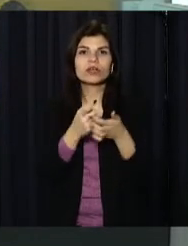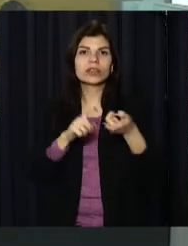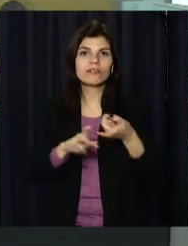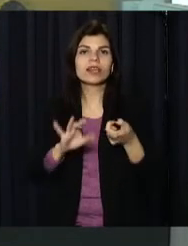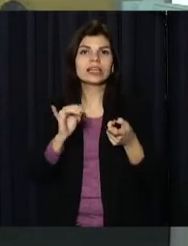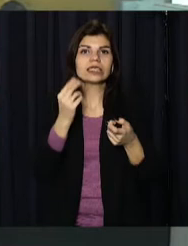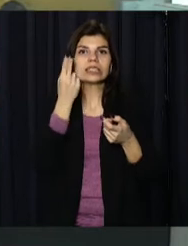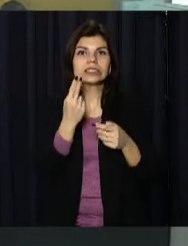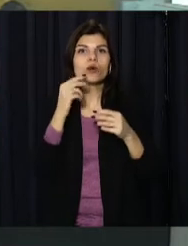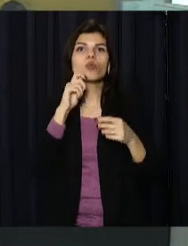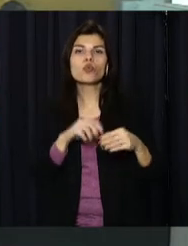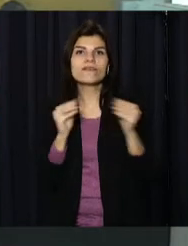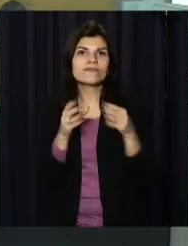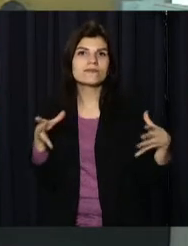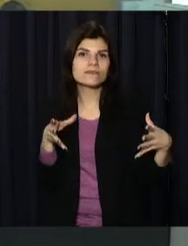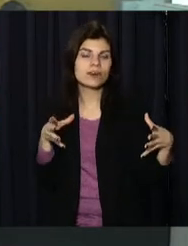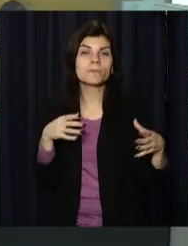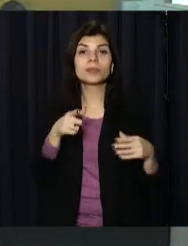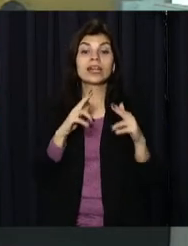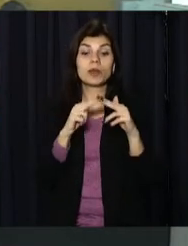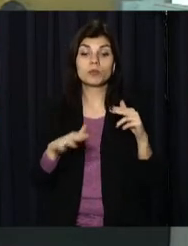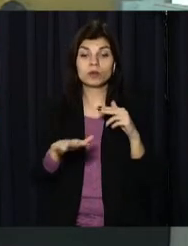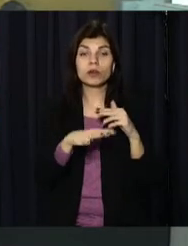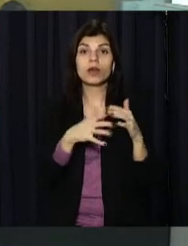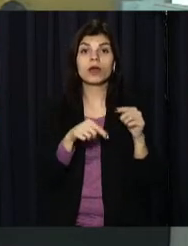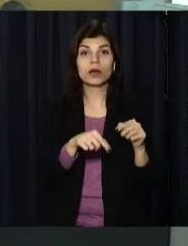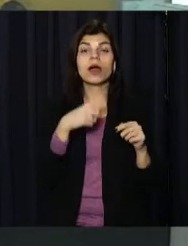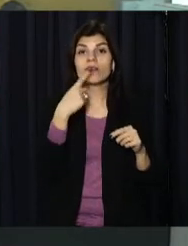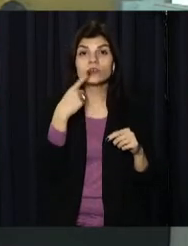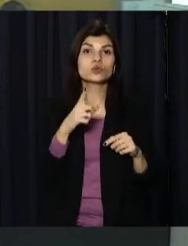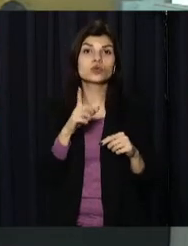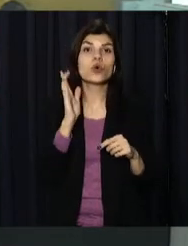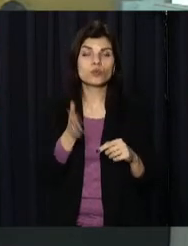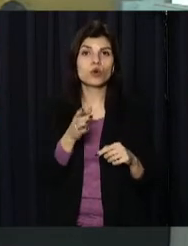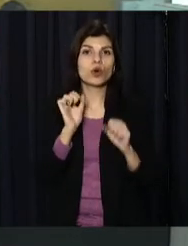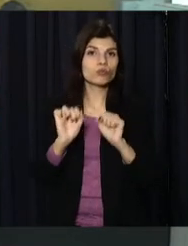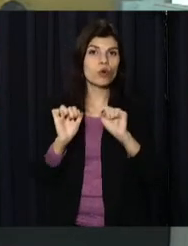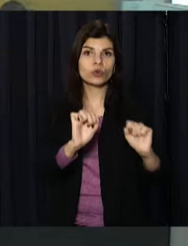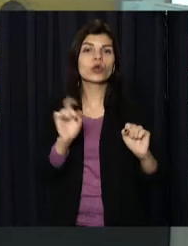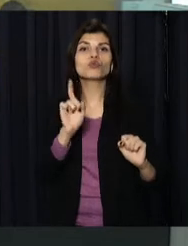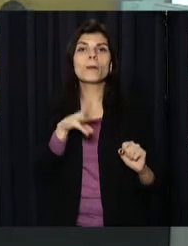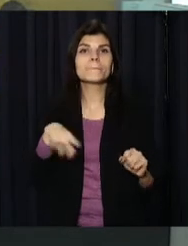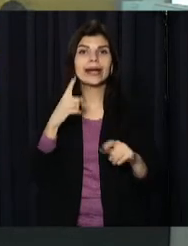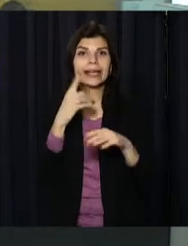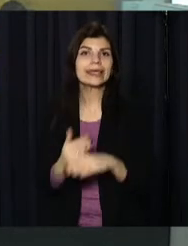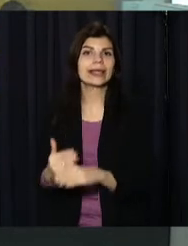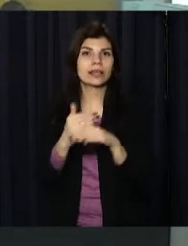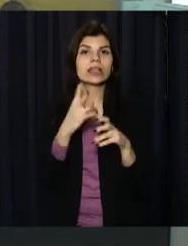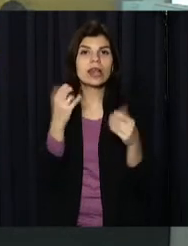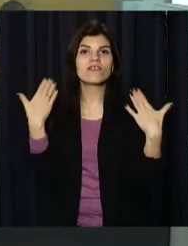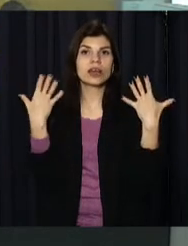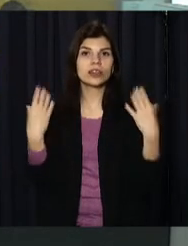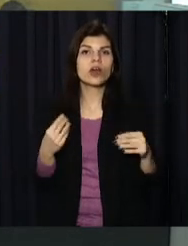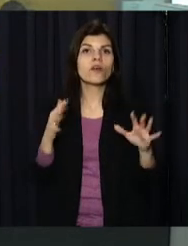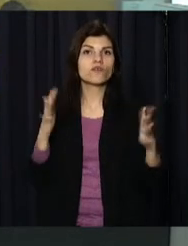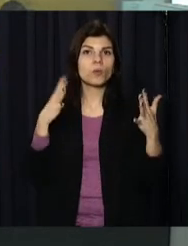цілісність. Мешканці Дніпропетровщини, яка залишається форпостом, зазначають – будемо боронитися, бо ми єдині. На вихідних у